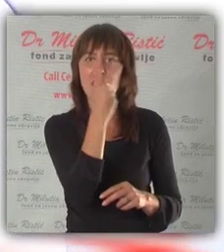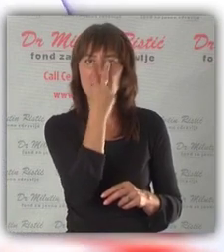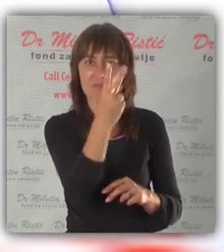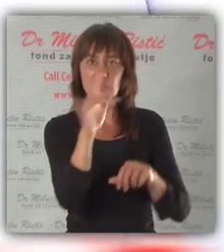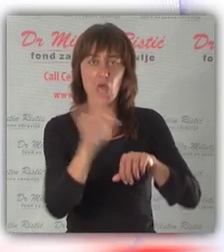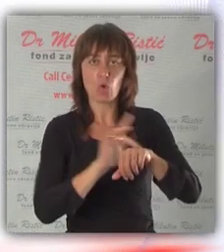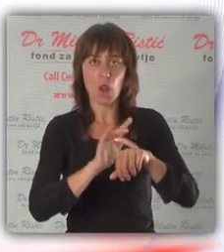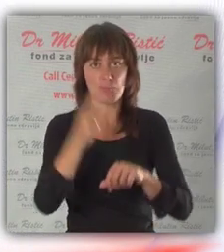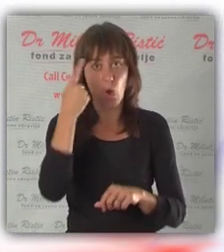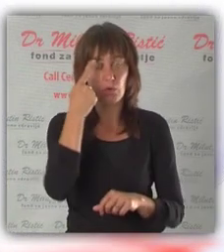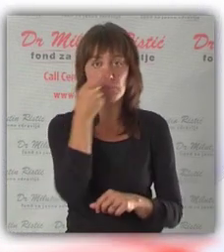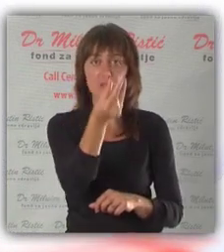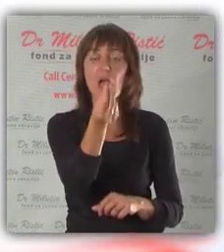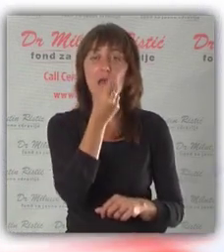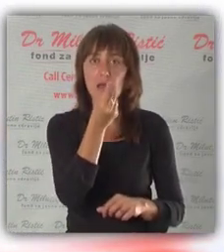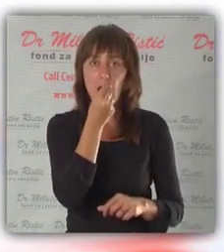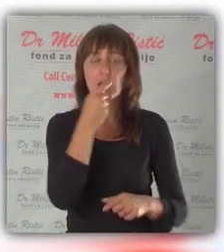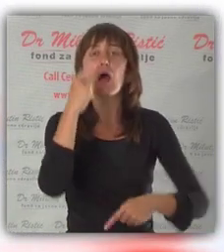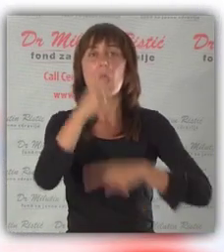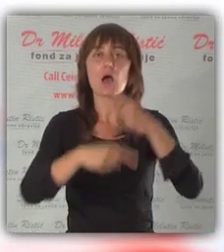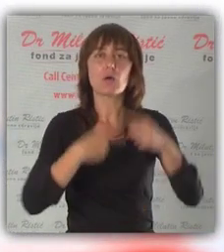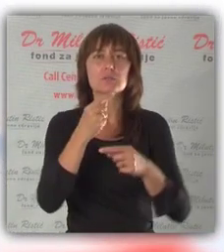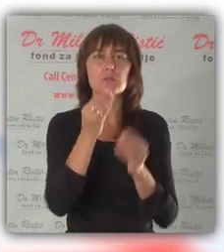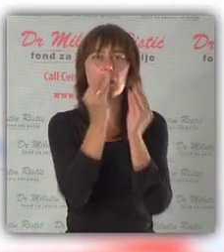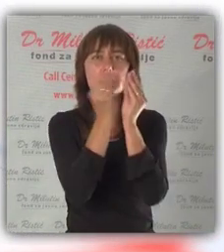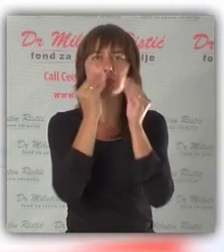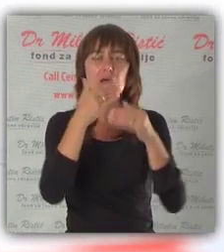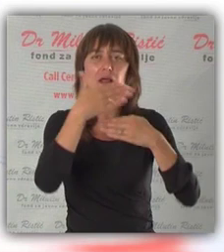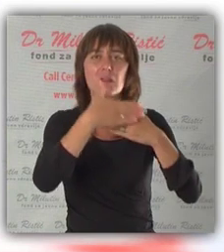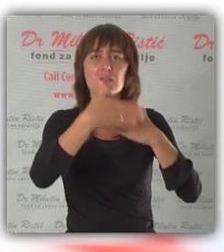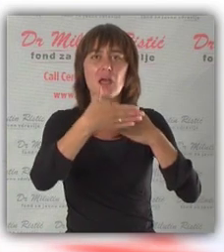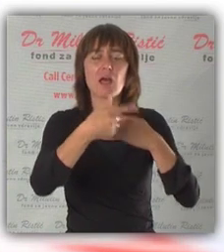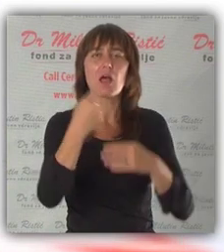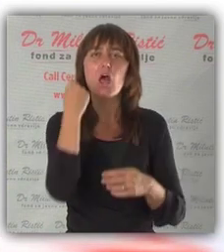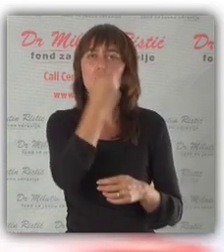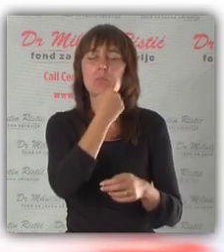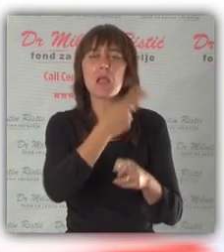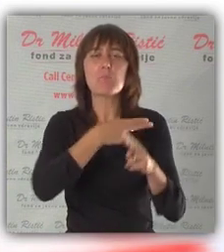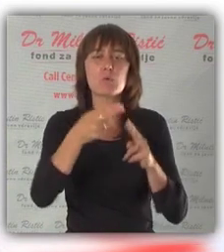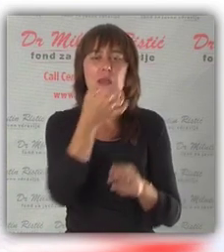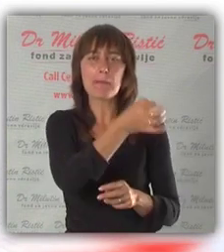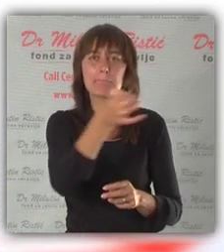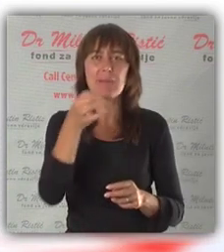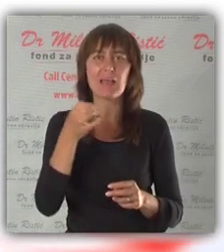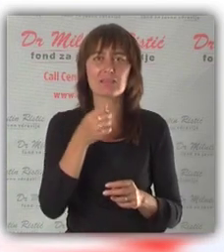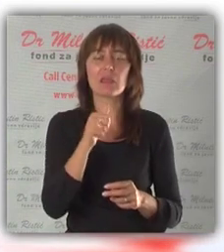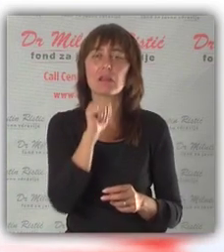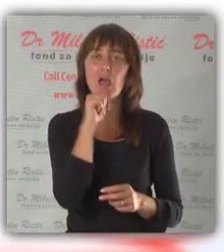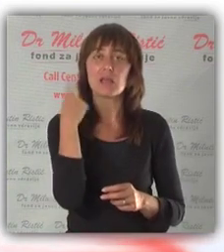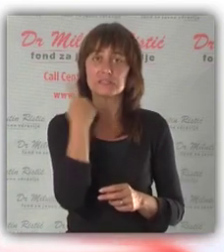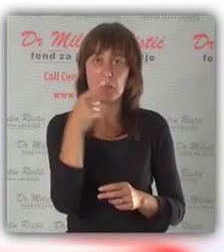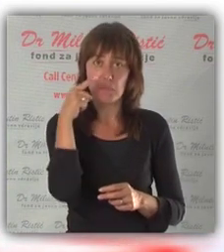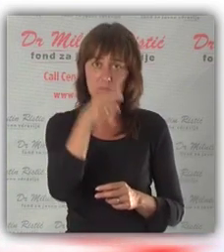hrane koje se možda i ne vide golim okom. Ta hrana uzrokuje, znači, do nakupljenja dentalnog plaka. Ustu duplje je puna bakterije i mikroorganizama.